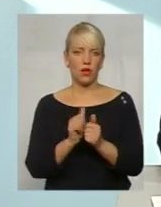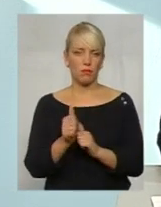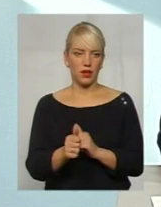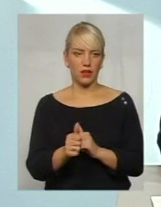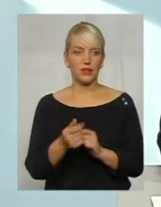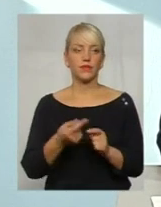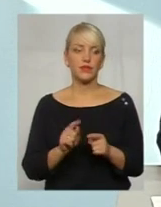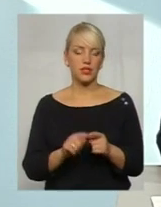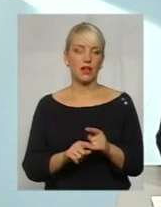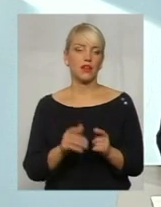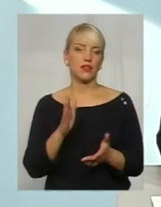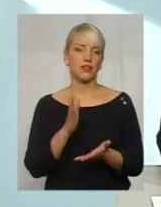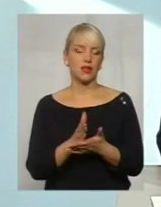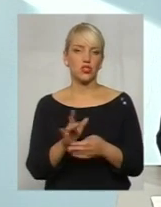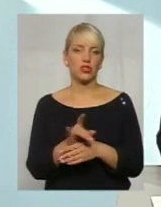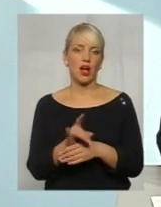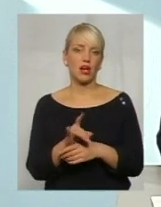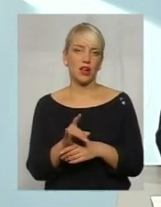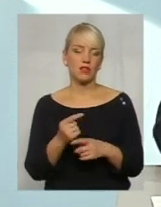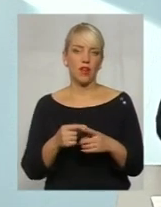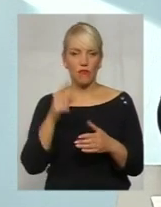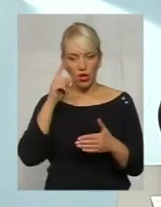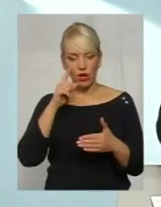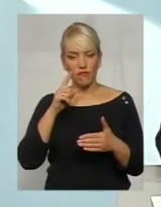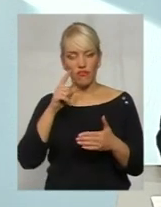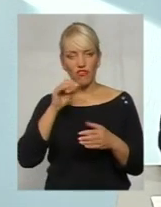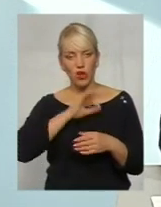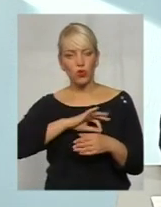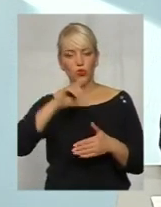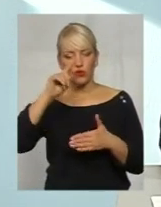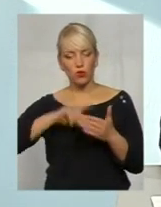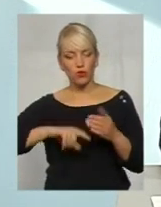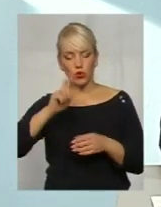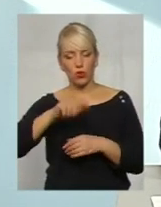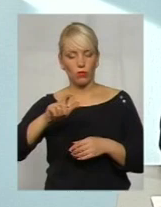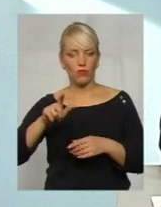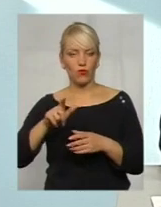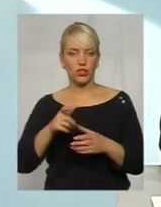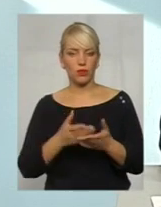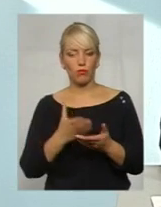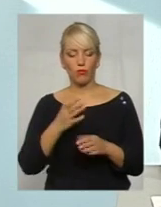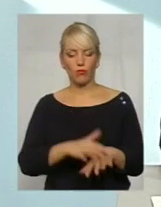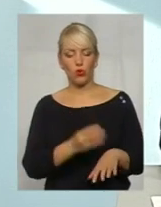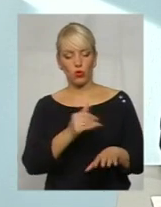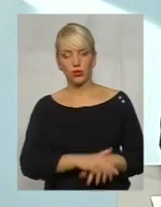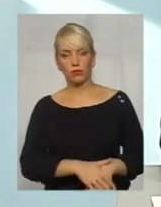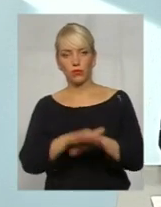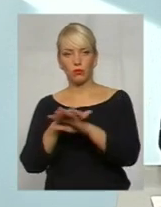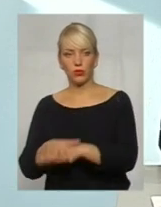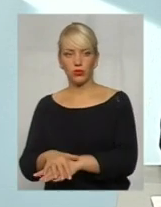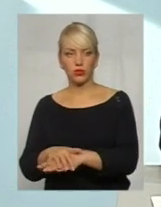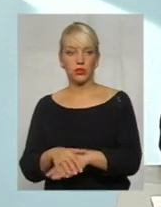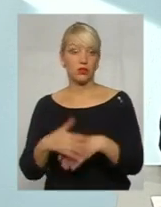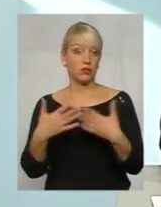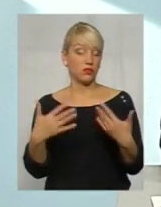звісно, це є шахрайство, використовують довіру громадян, вони проплочують кошти наперед, на картковий рахунок, і з